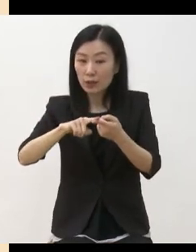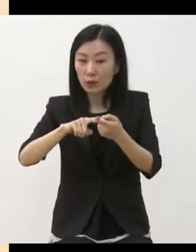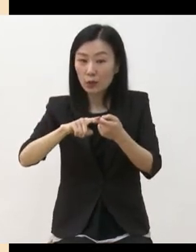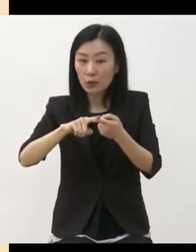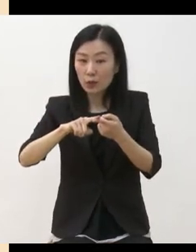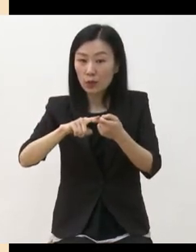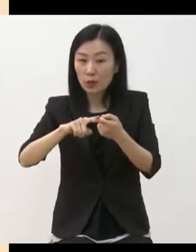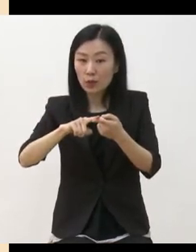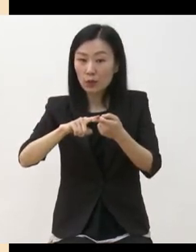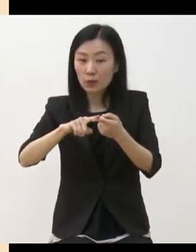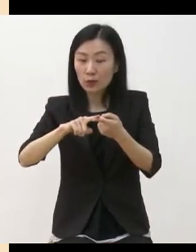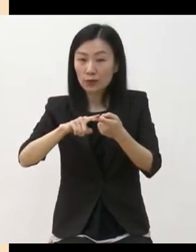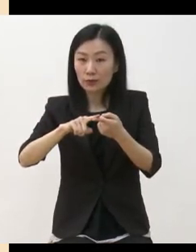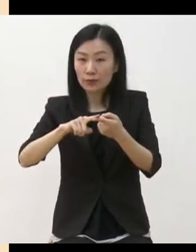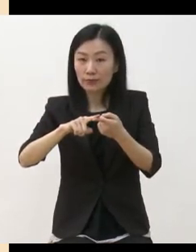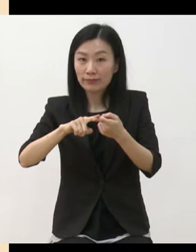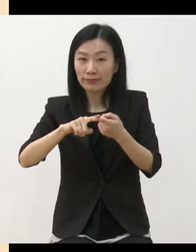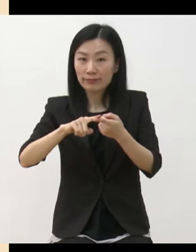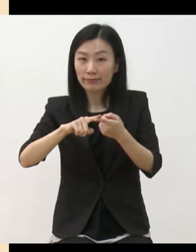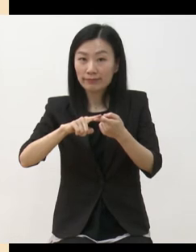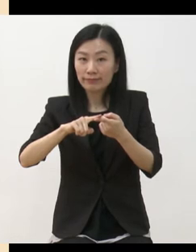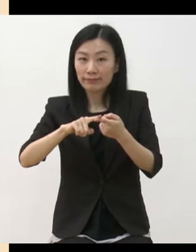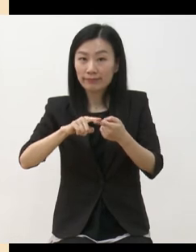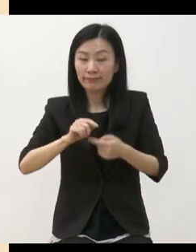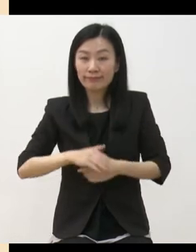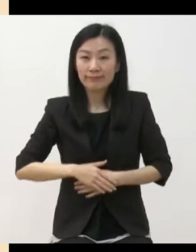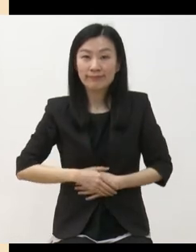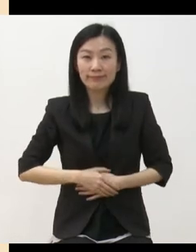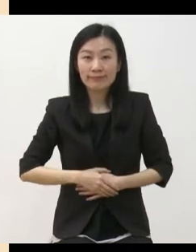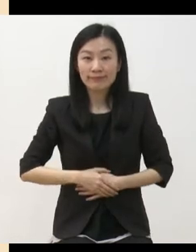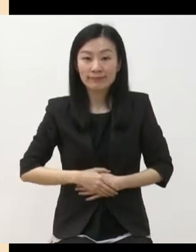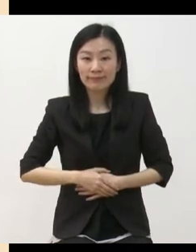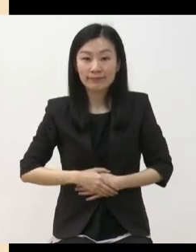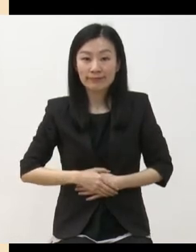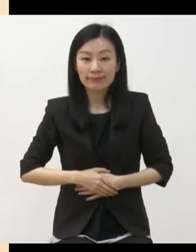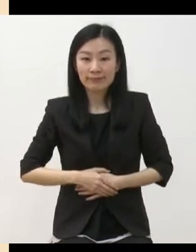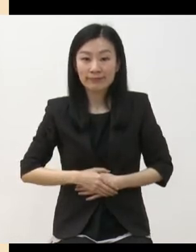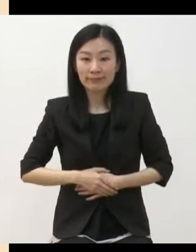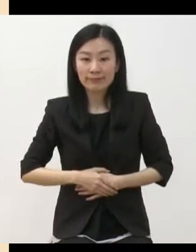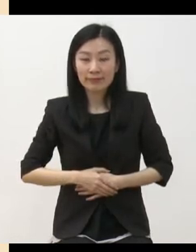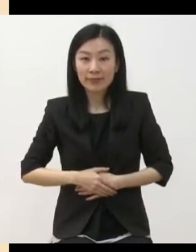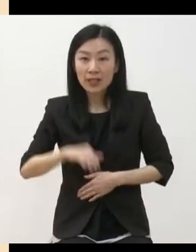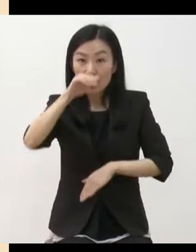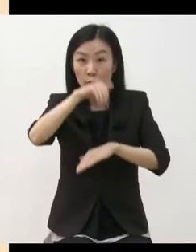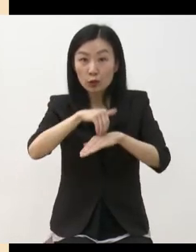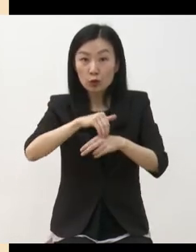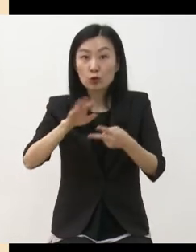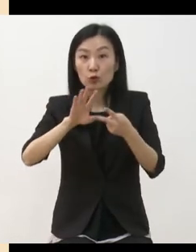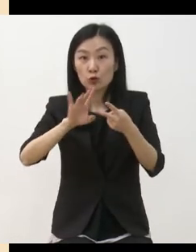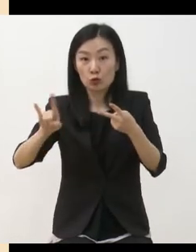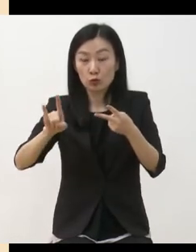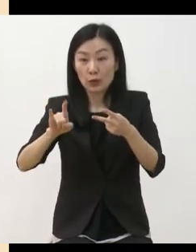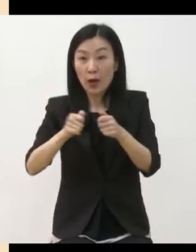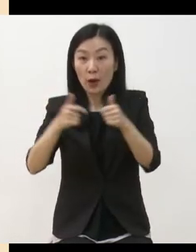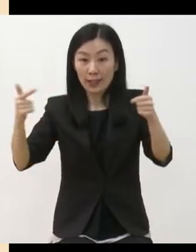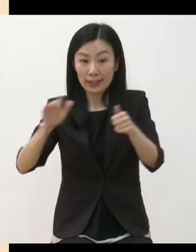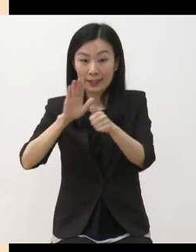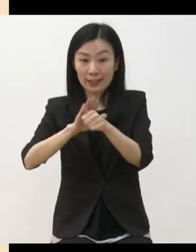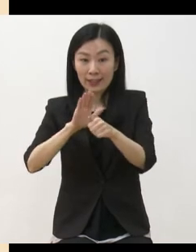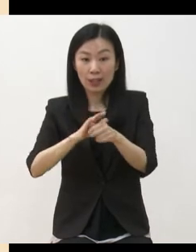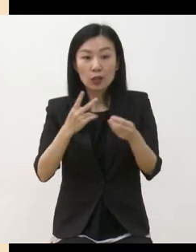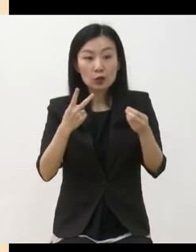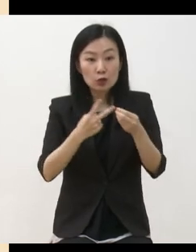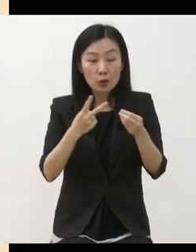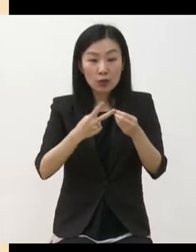이상의 연수단원 지원 사업을 확대하도록 하겠습니다 두 번째는 지원 자격